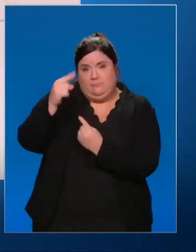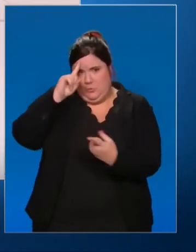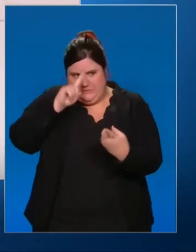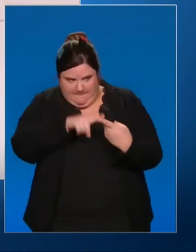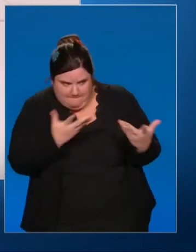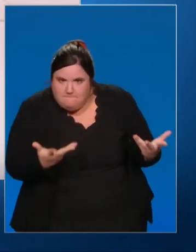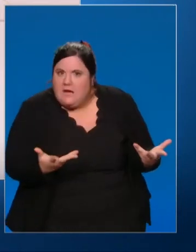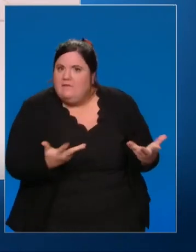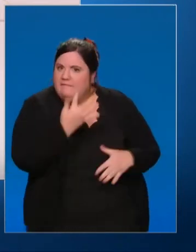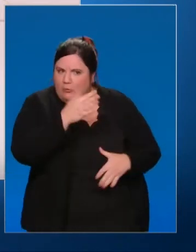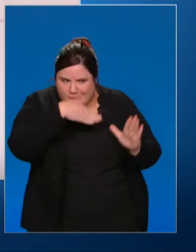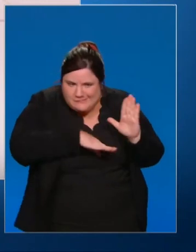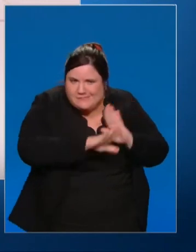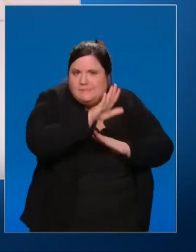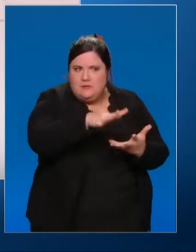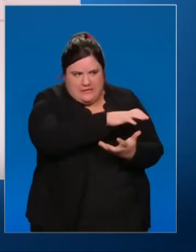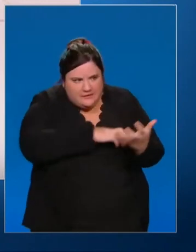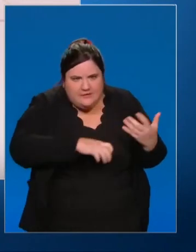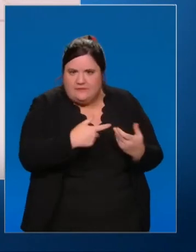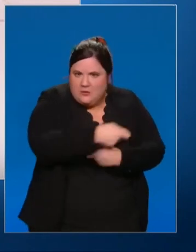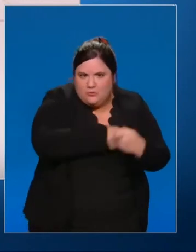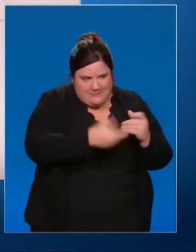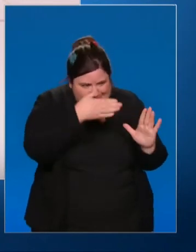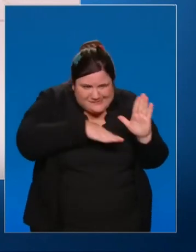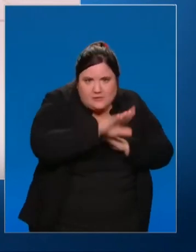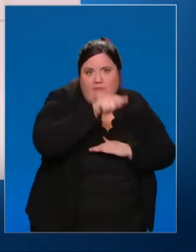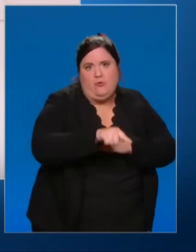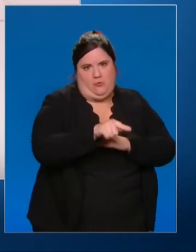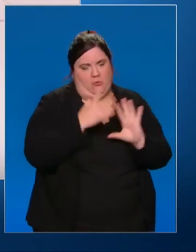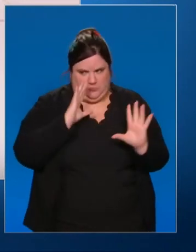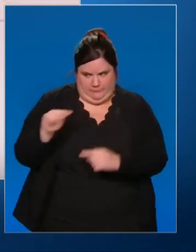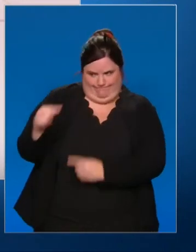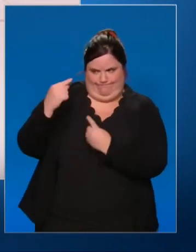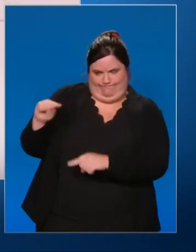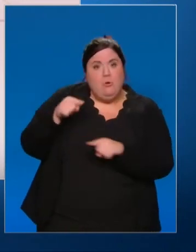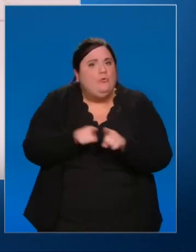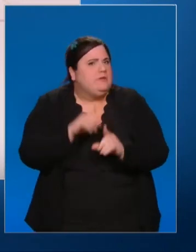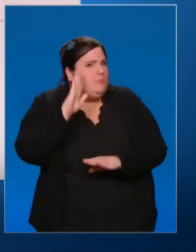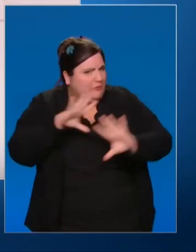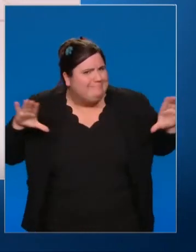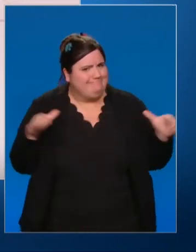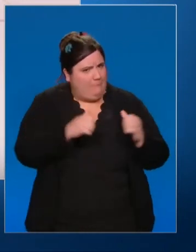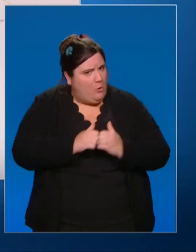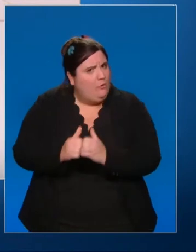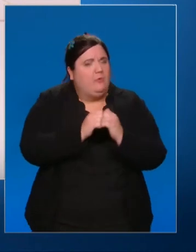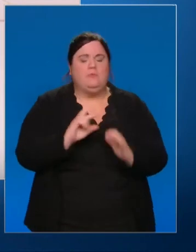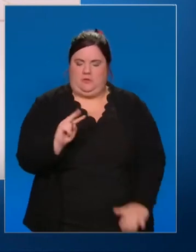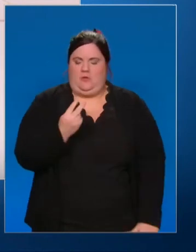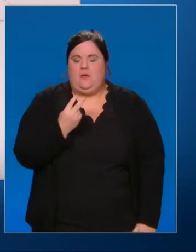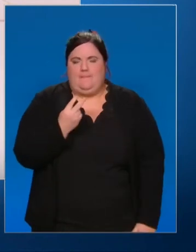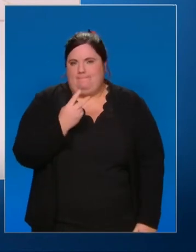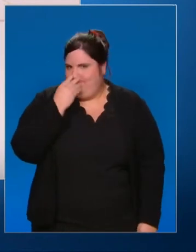concorde dans ce moment que vit notre nation font que les conditions ne sont pas réunies pour relancer aujourd'hui ce chantier.